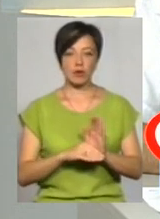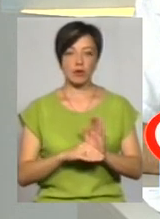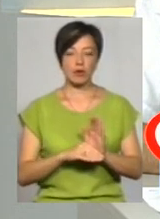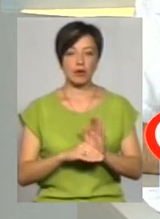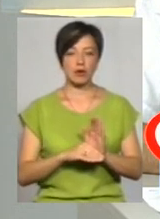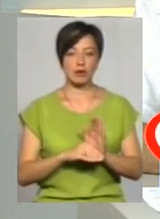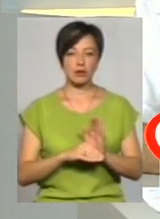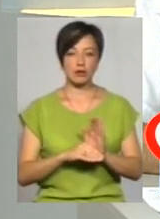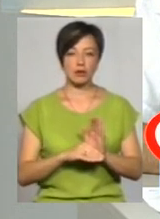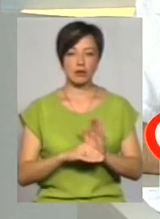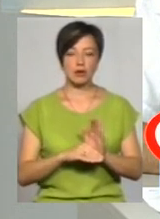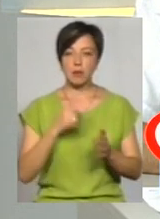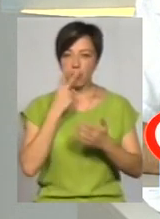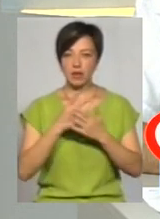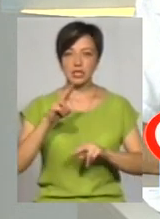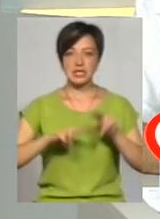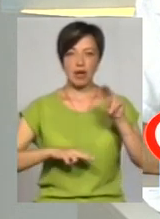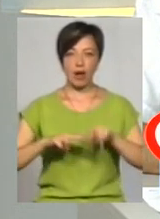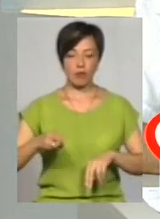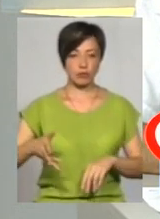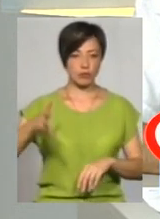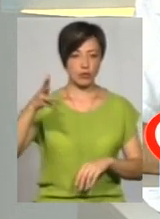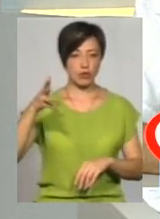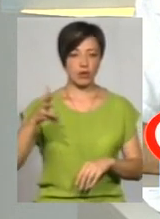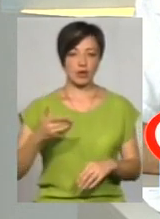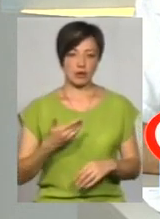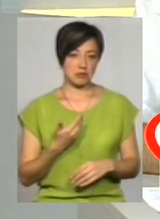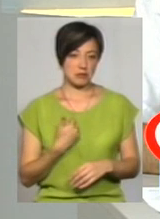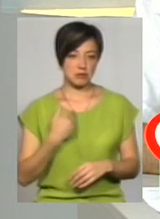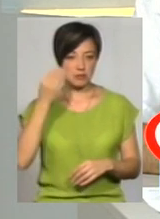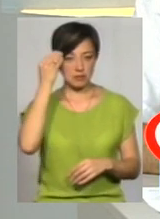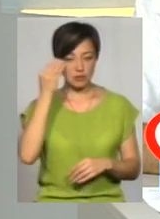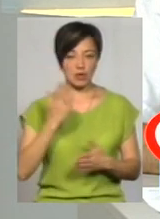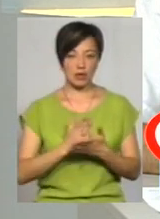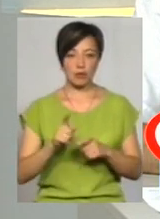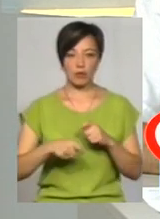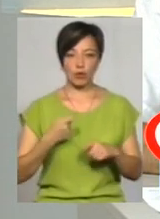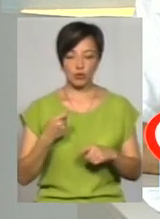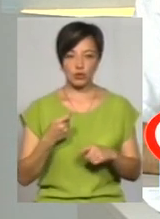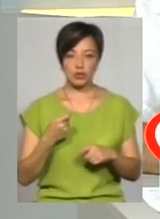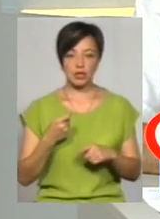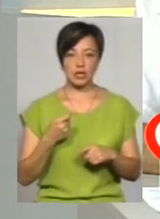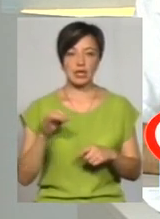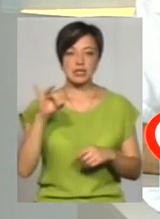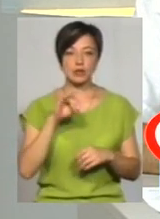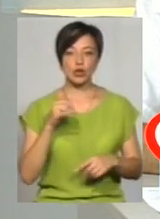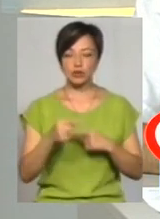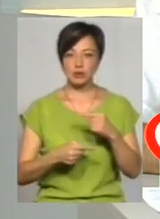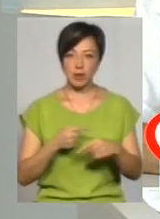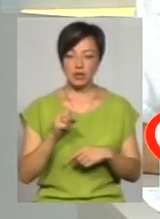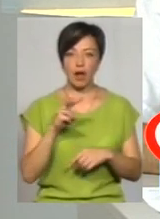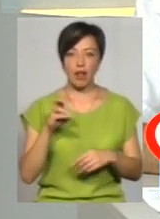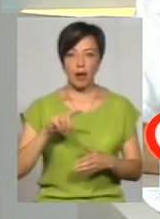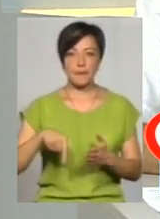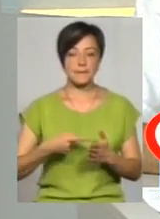про забудову. І, як на мене, то, звичайно, там, можливо, є порушення на рахунок історичної спадщини. Проте